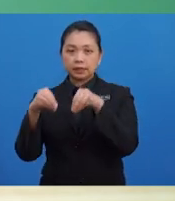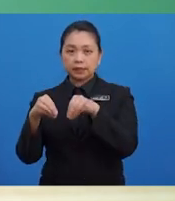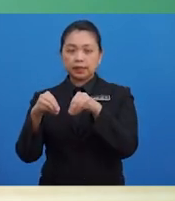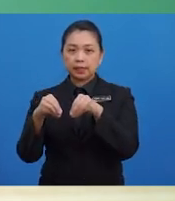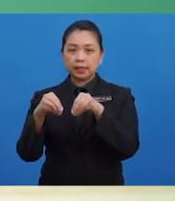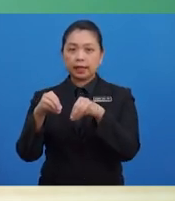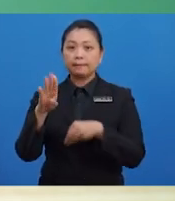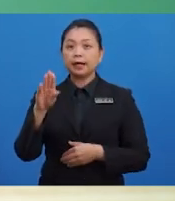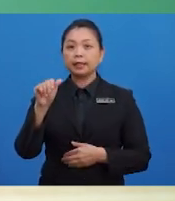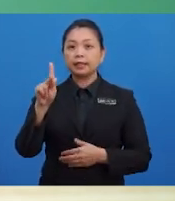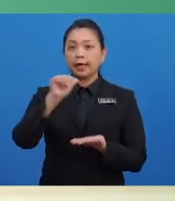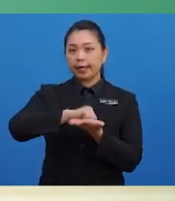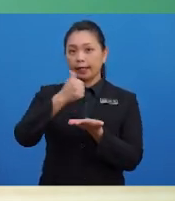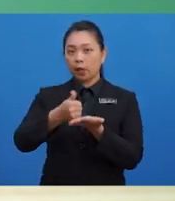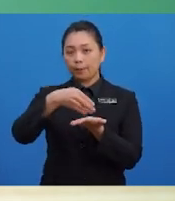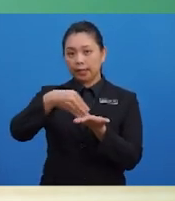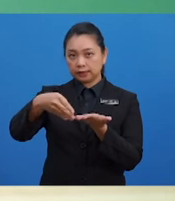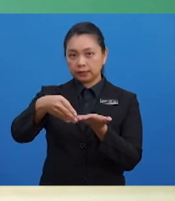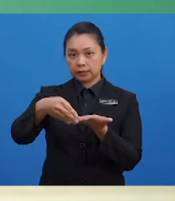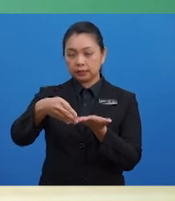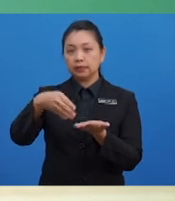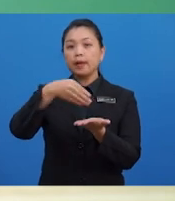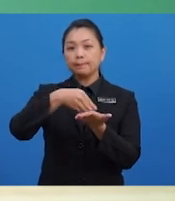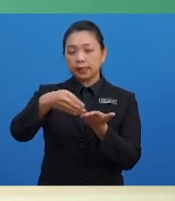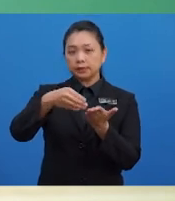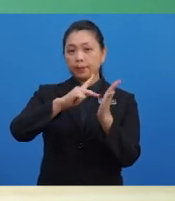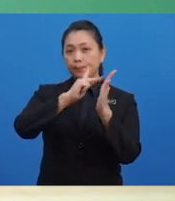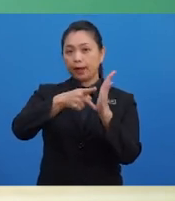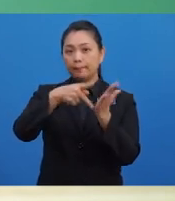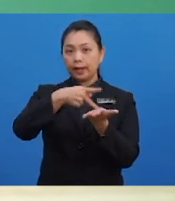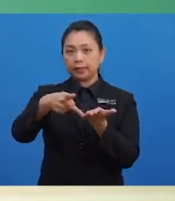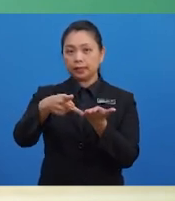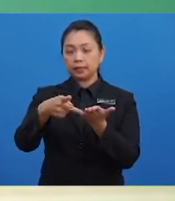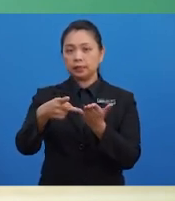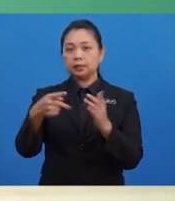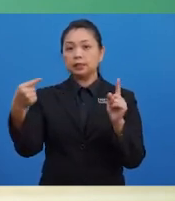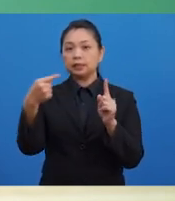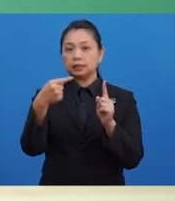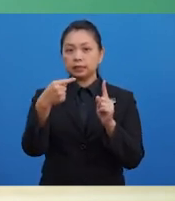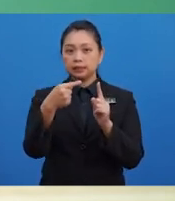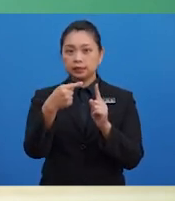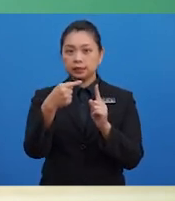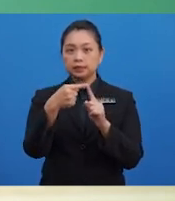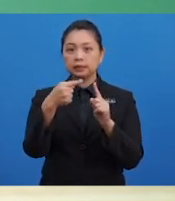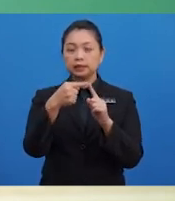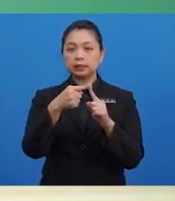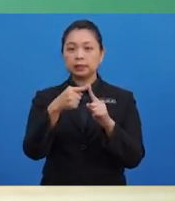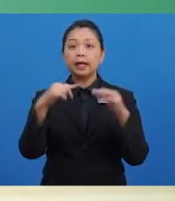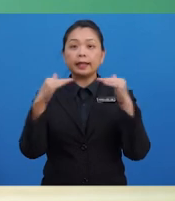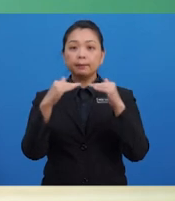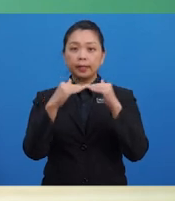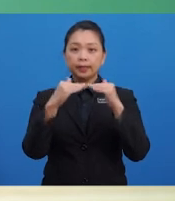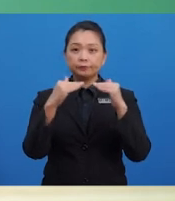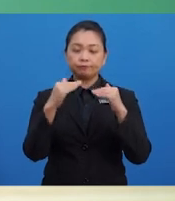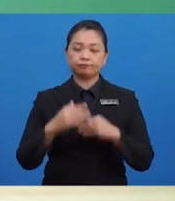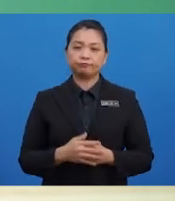belanja, belanja perabaya, keimbangan duga terselaras pada 31 Disember 2019.